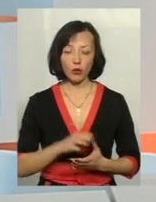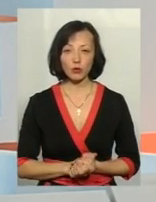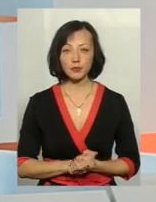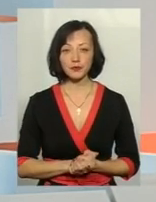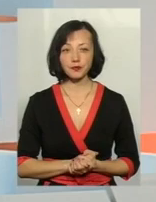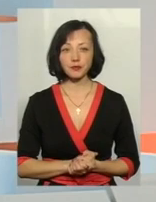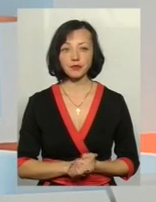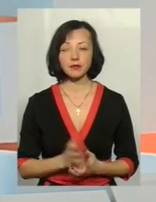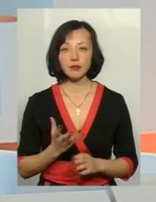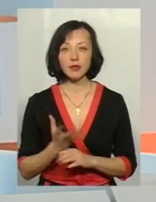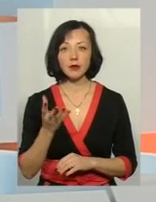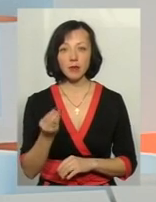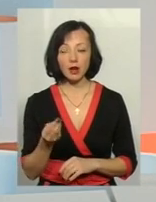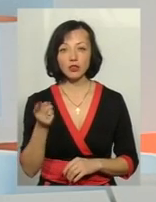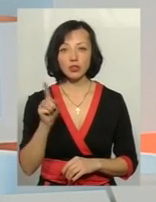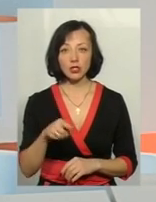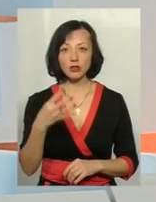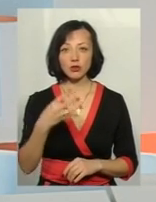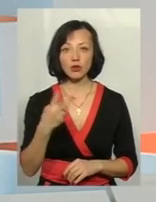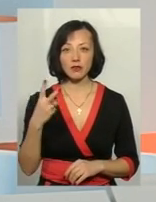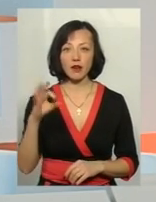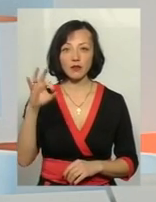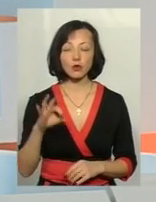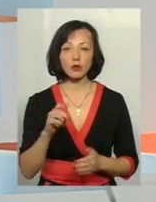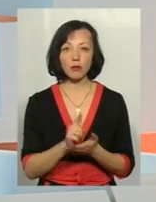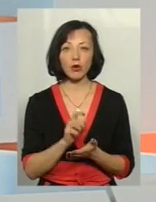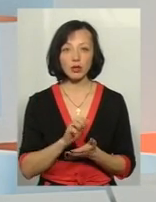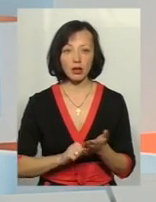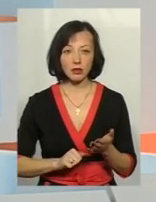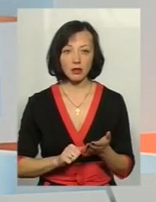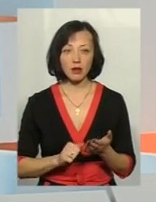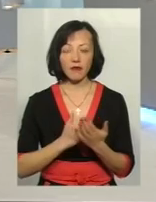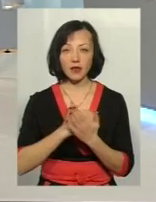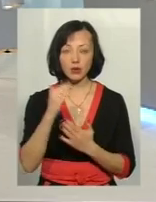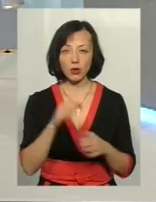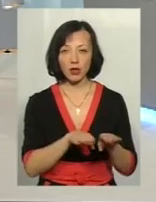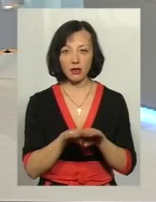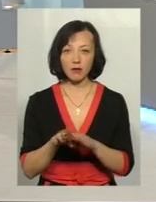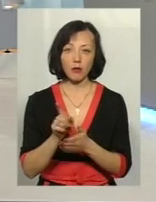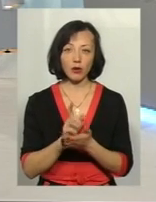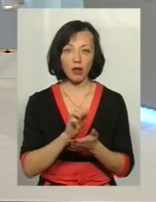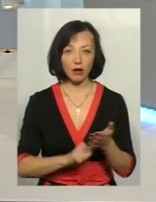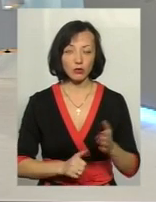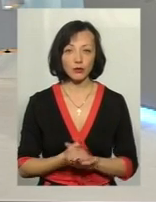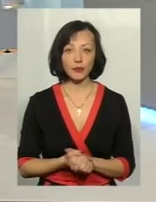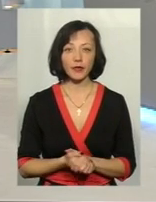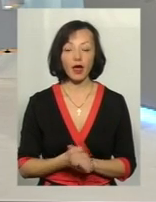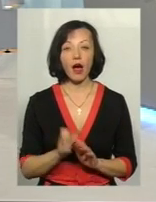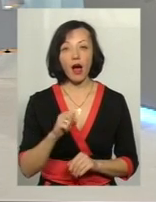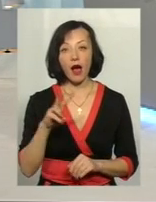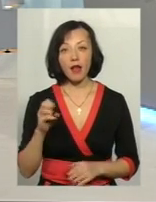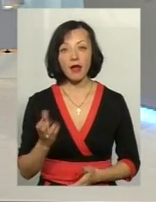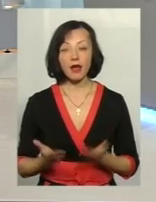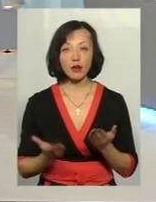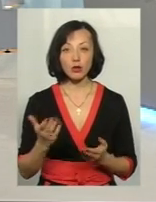При чому, сплачуючи при цьому, ще 42% податку, досить високий рівень оподаткування. Але якщо вже